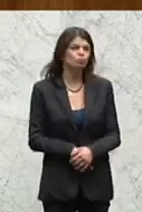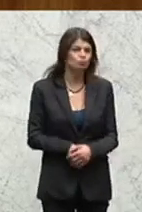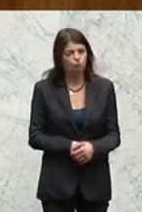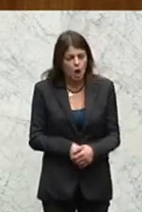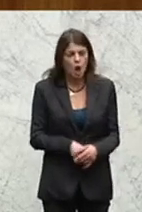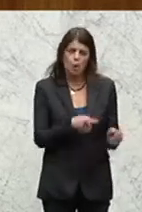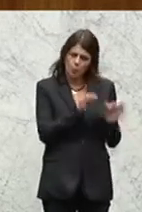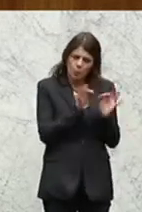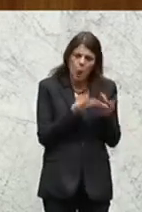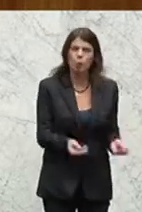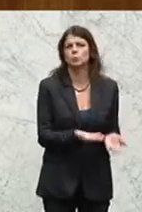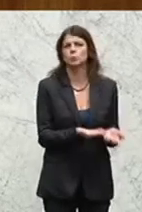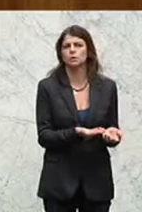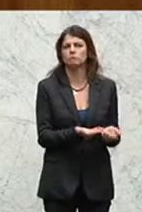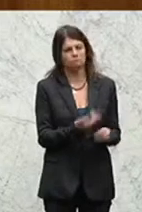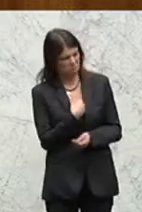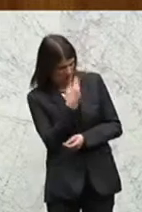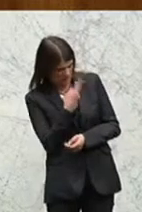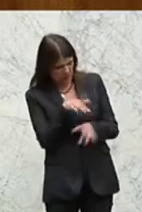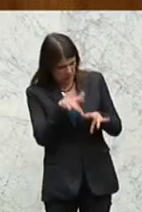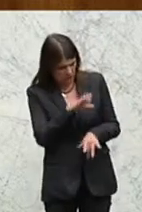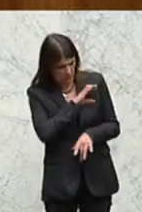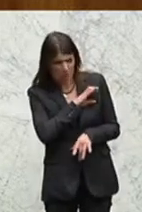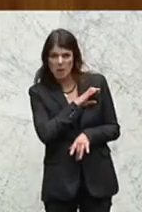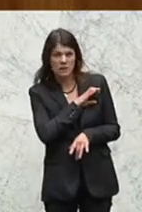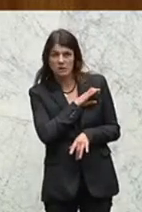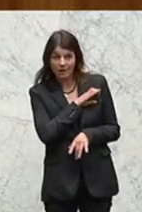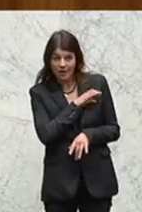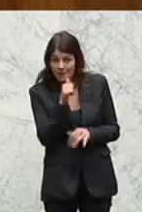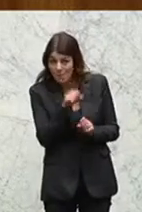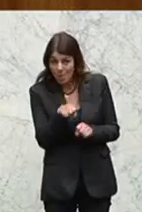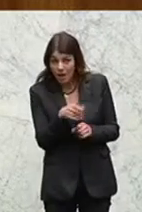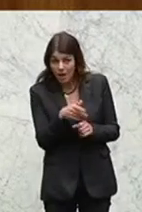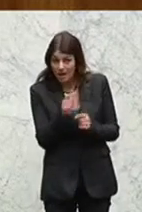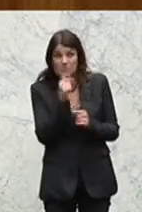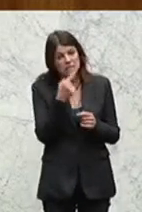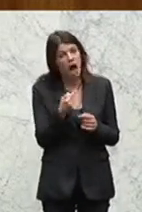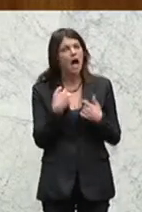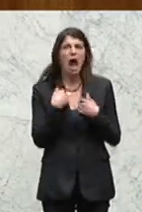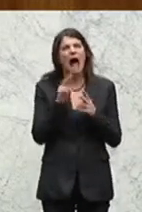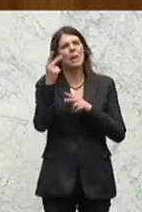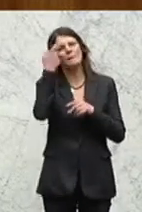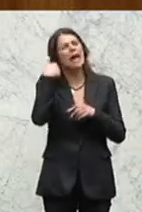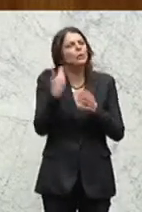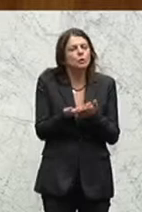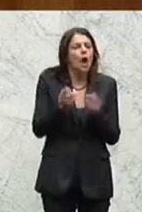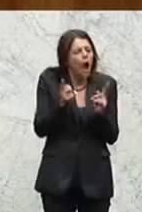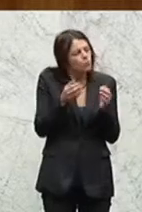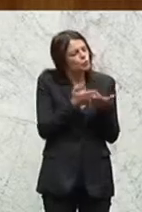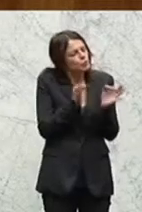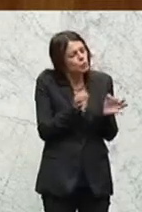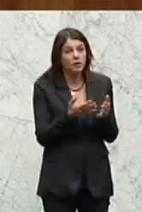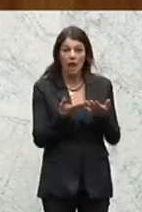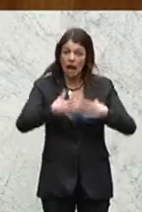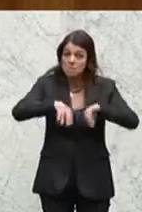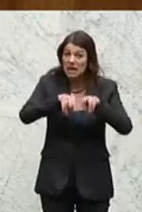gut gelöst, da sehen wir eine Chance. Aber hier haben wir eine andere Meinung. Kann man das nicht machen? Wie man es im